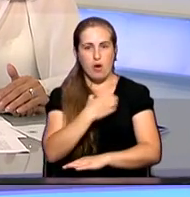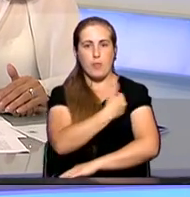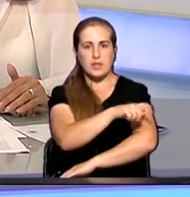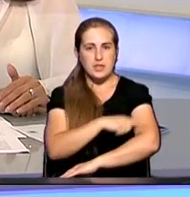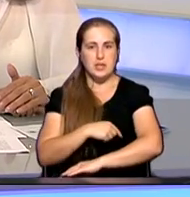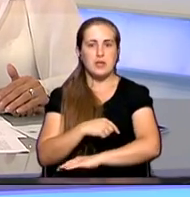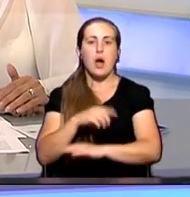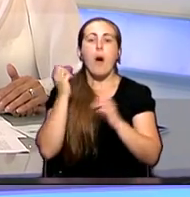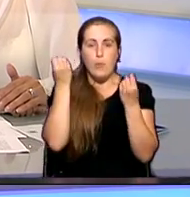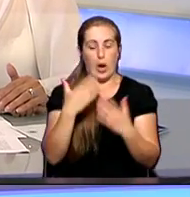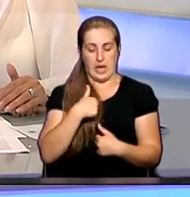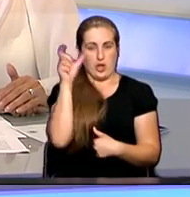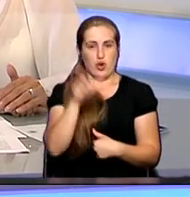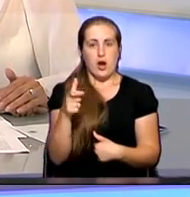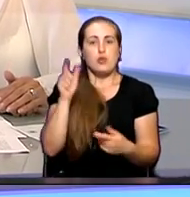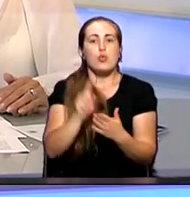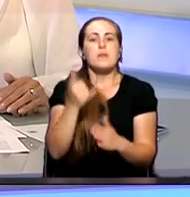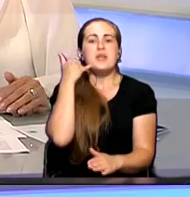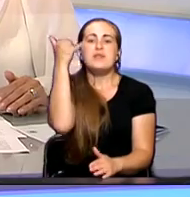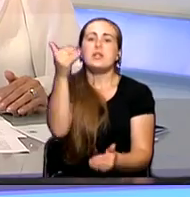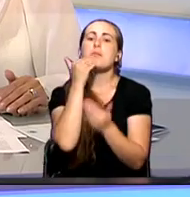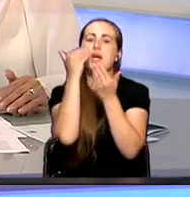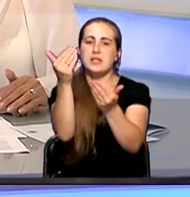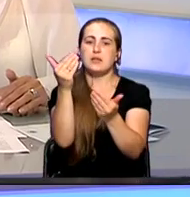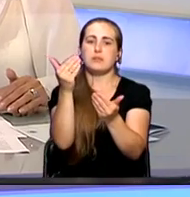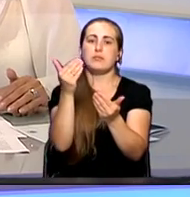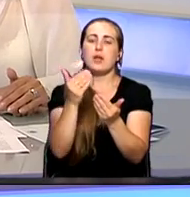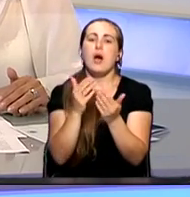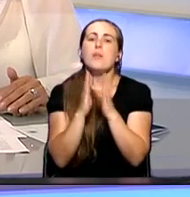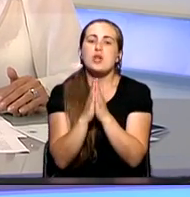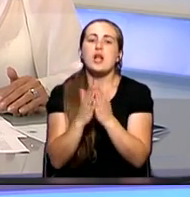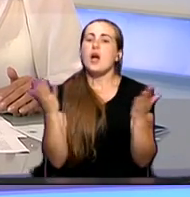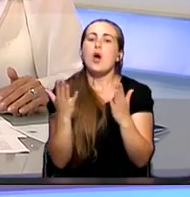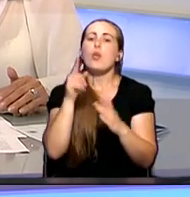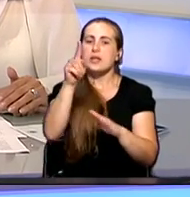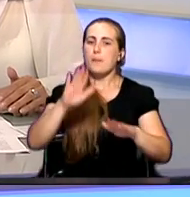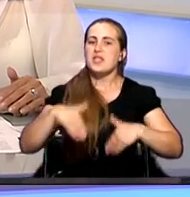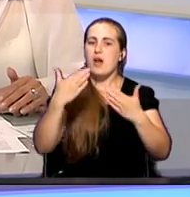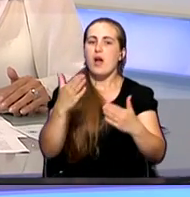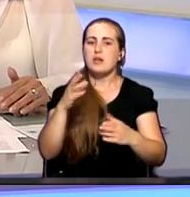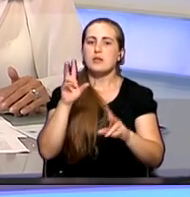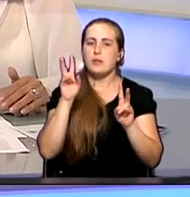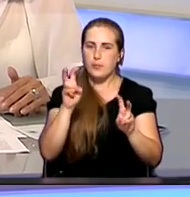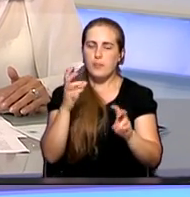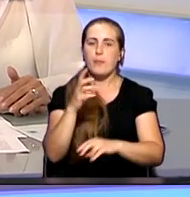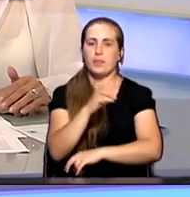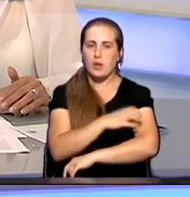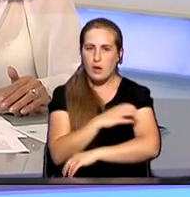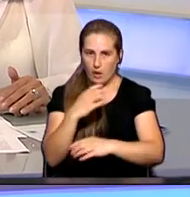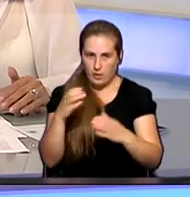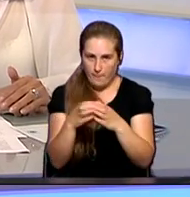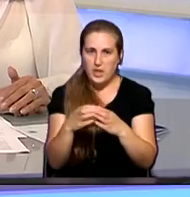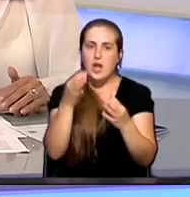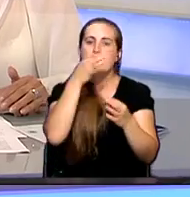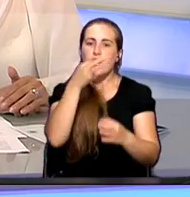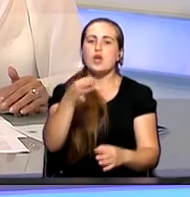Ты слушаешь, я могу звонить. Гражданин должен спросить, пожалуйста, какую страховую компанию вы предоставляете, скажите, представляете, скажите